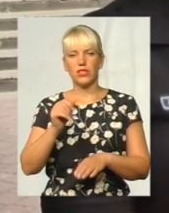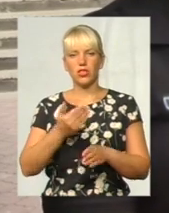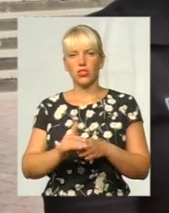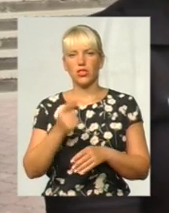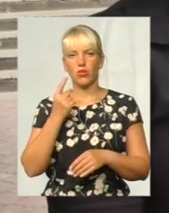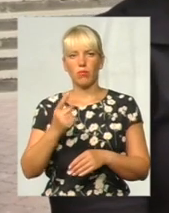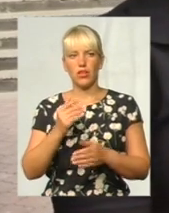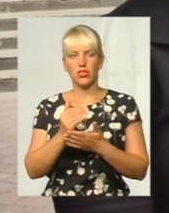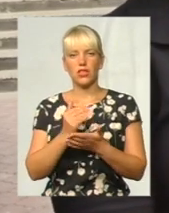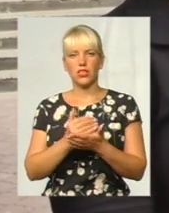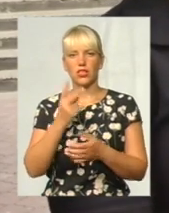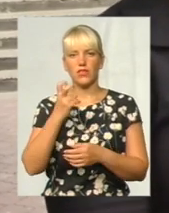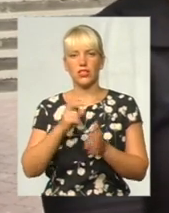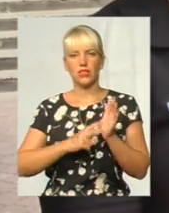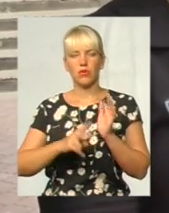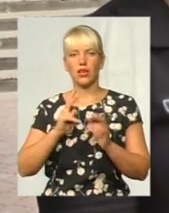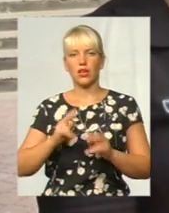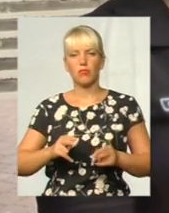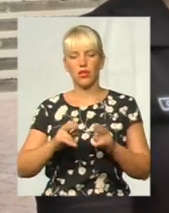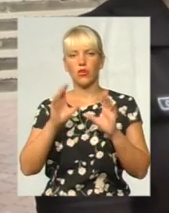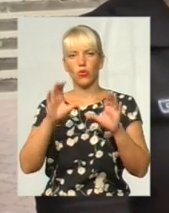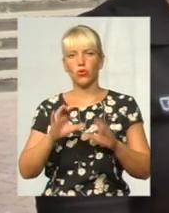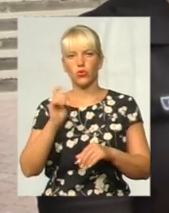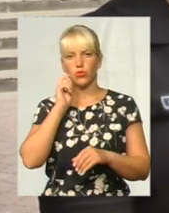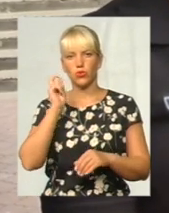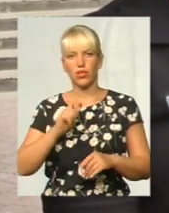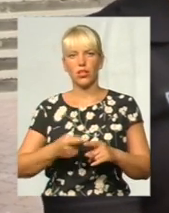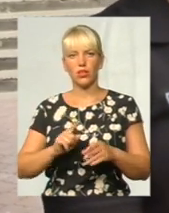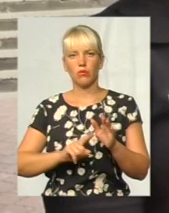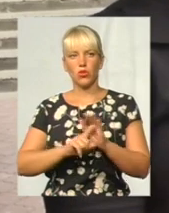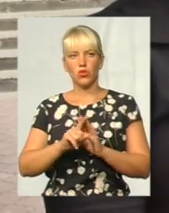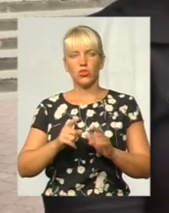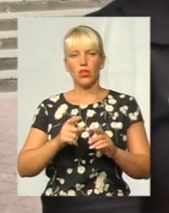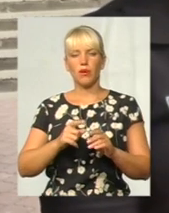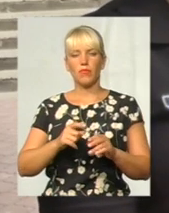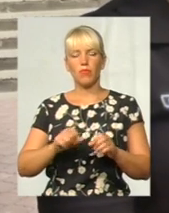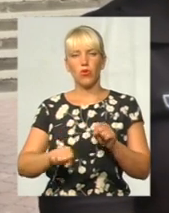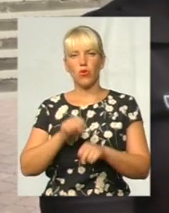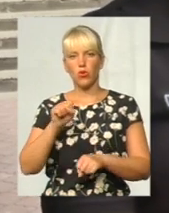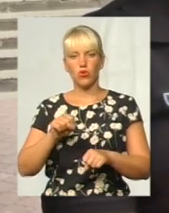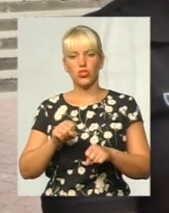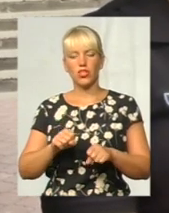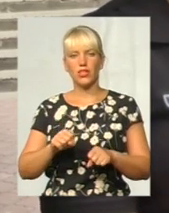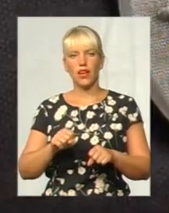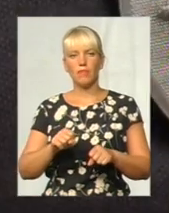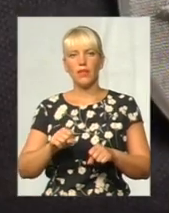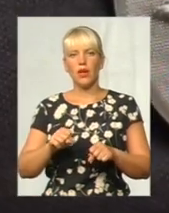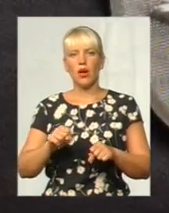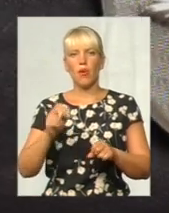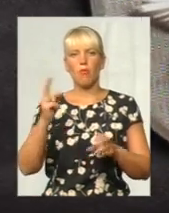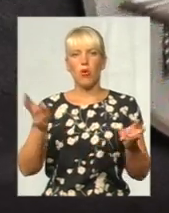першою статті 270 Кримінального кодексу України. Порушення встановлених законодавств вимог пожежної безпеки.